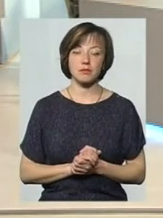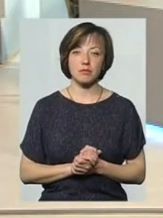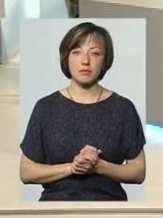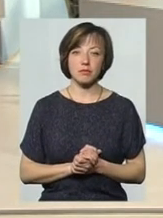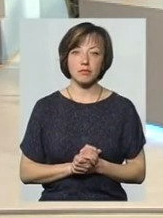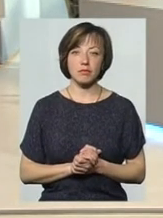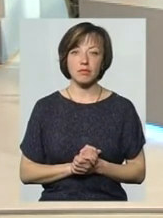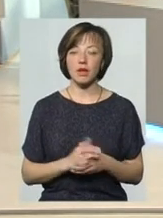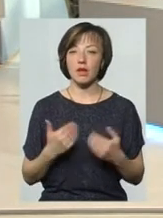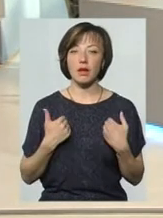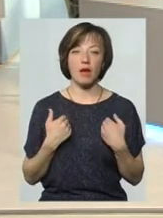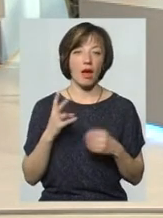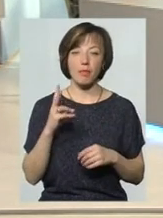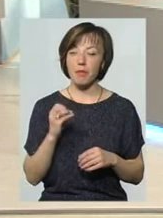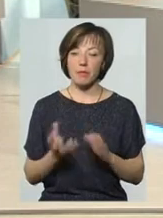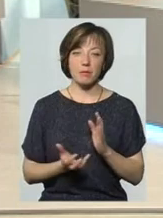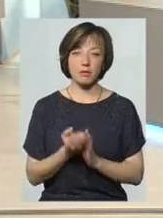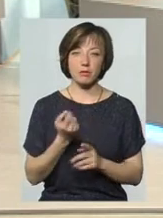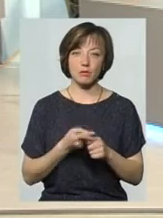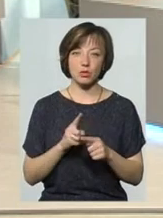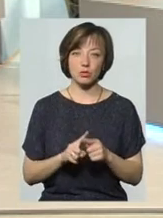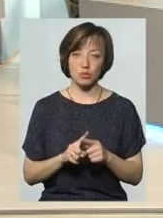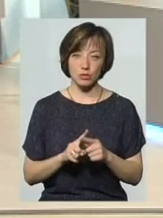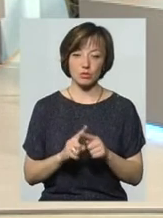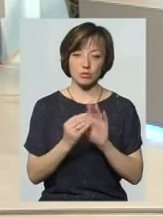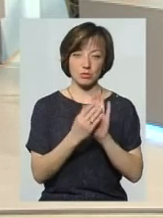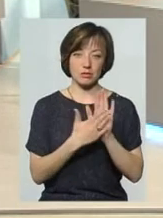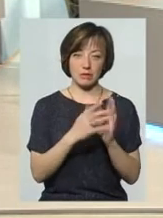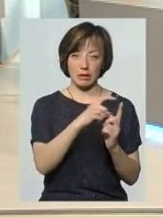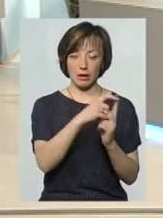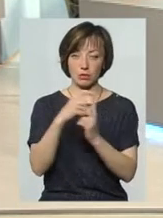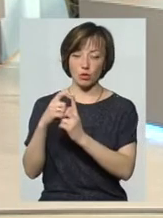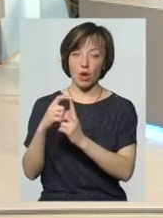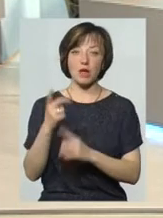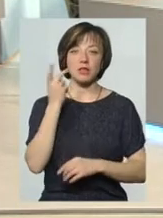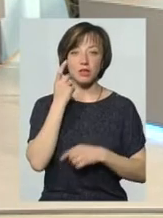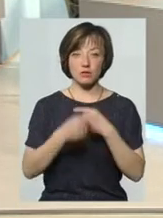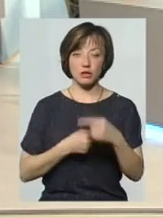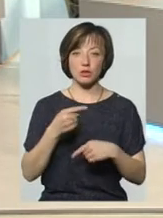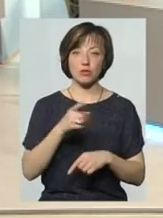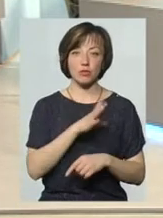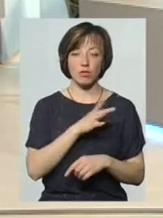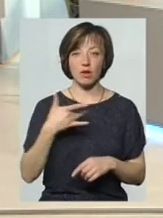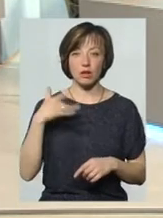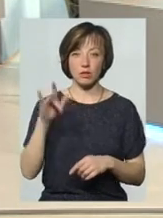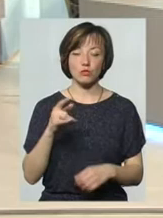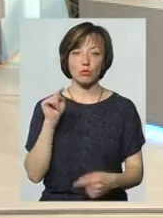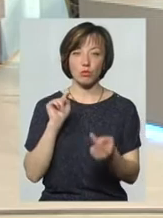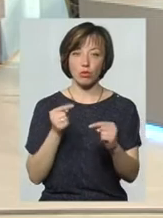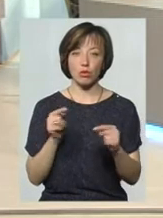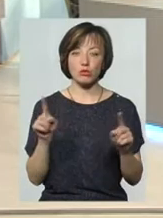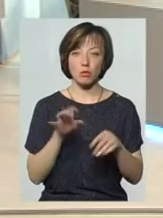Я не зовсім підтримую цю тезу. По-перше, завжди був категорично проти, щоб